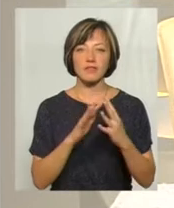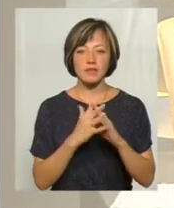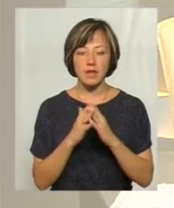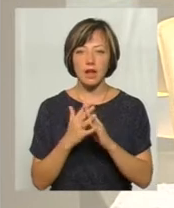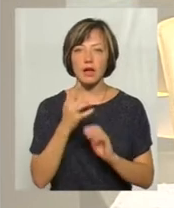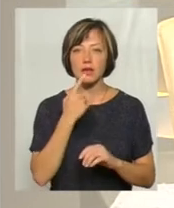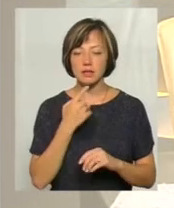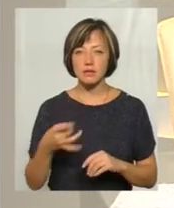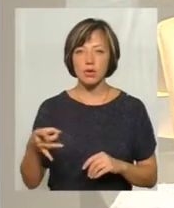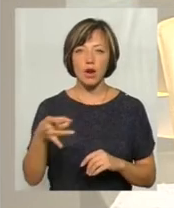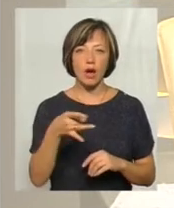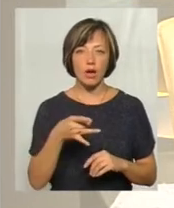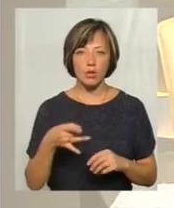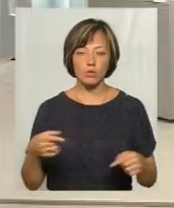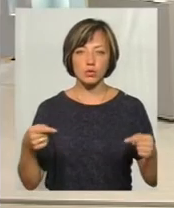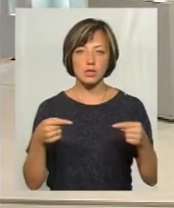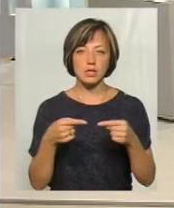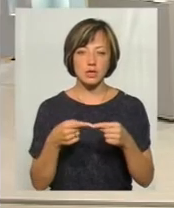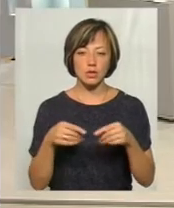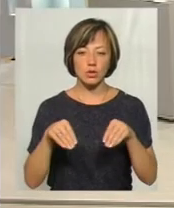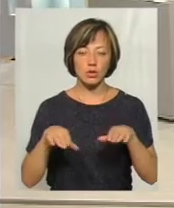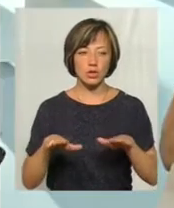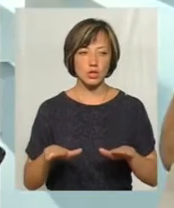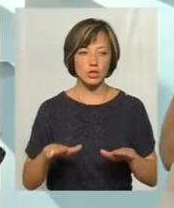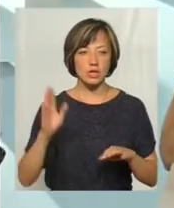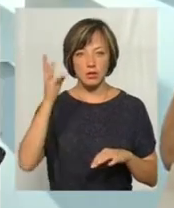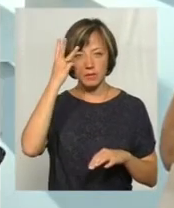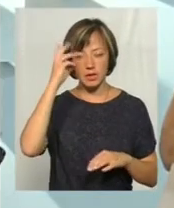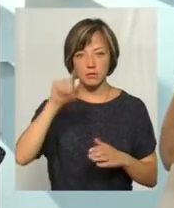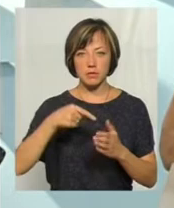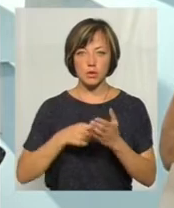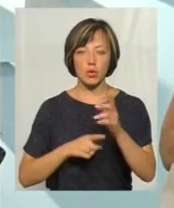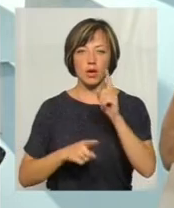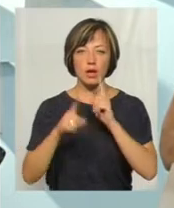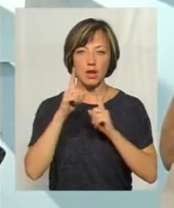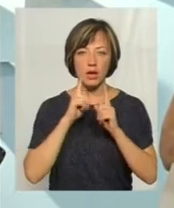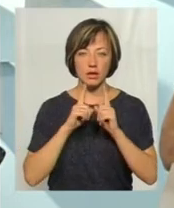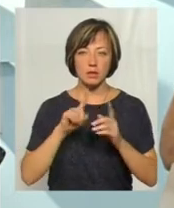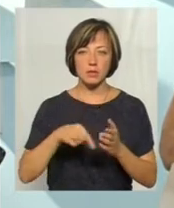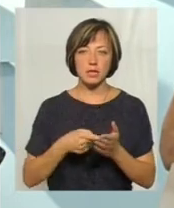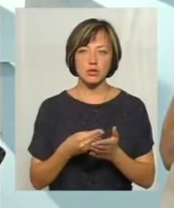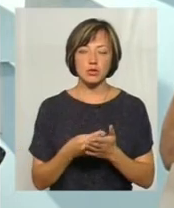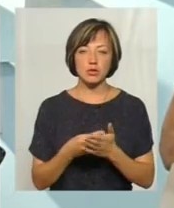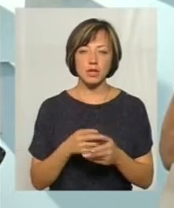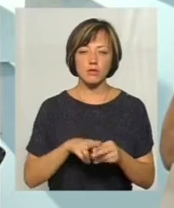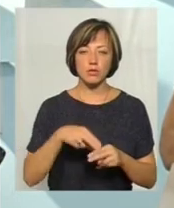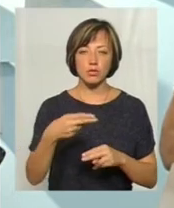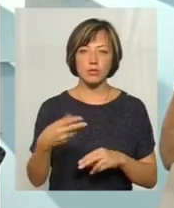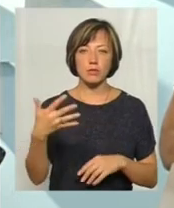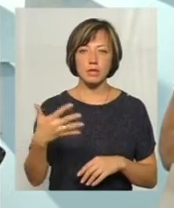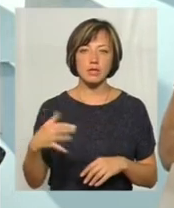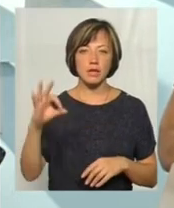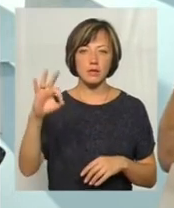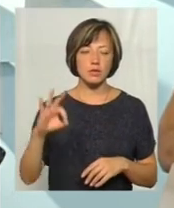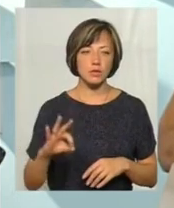Красилівського району, згідно рішення Хмельницької міської ради, міський бюджет відшкодовує 50%